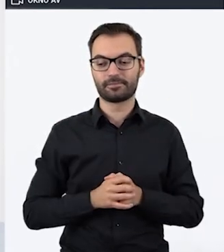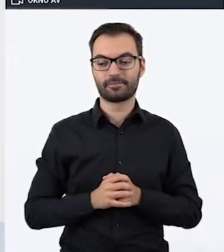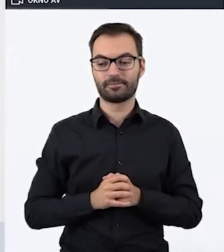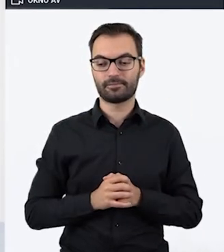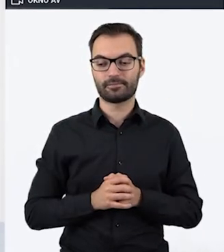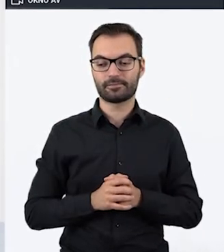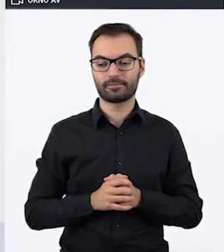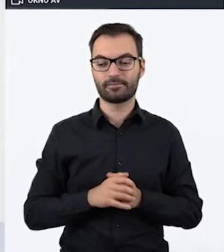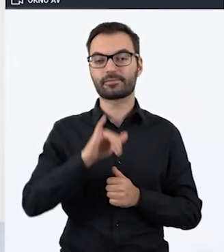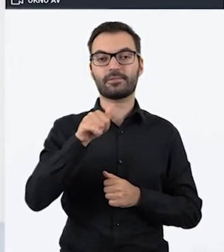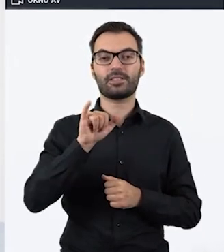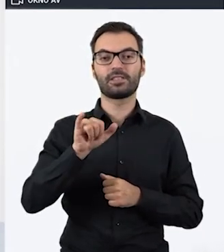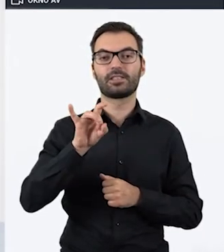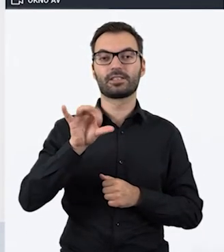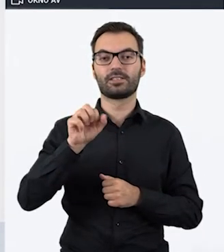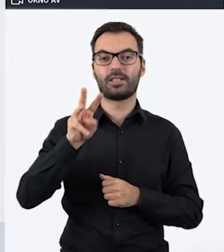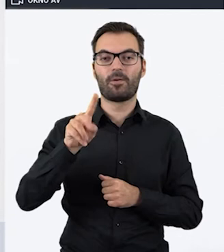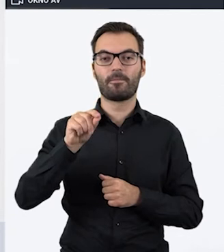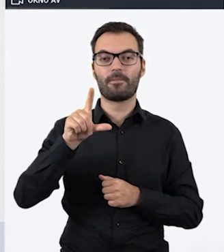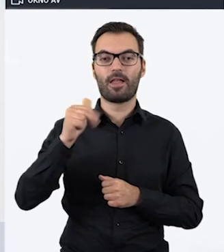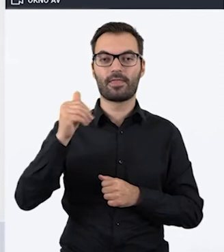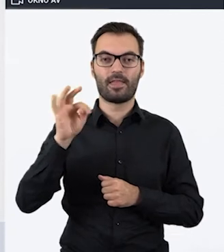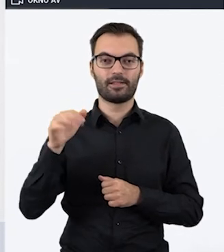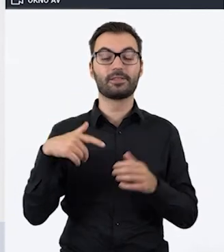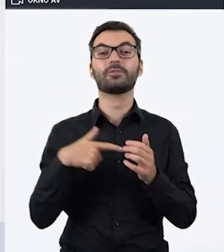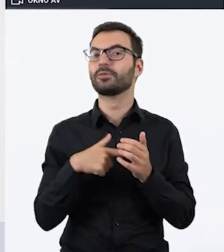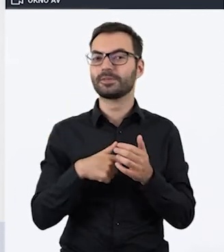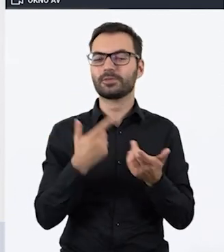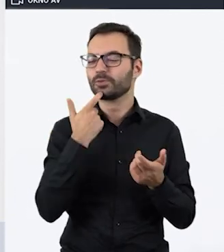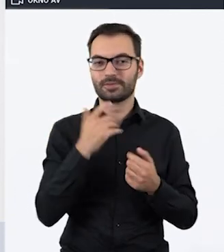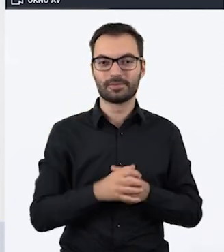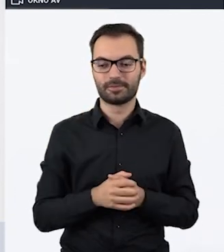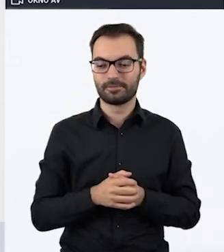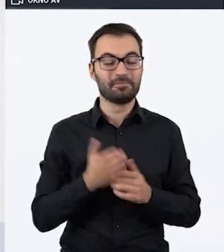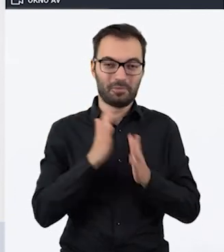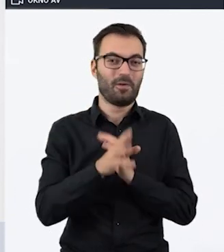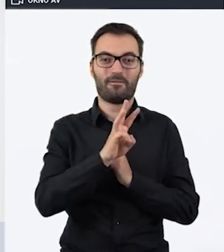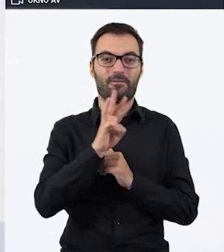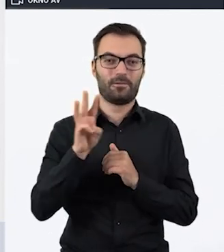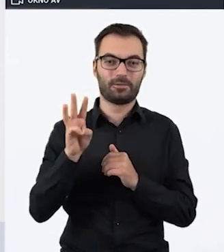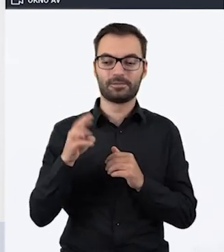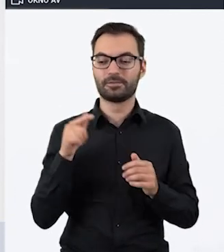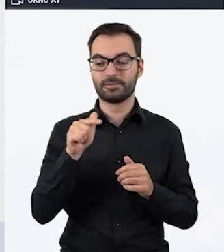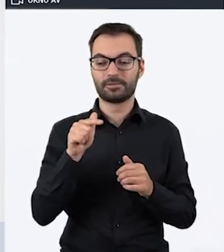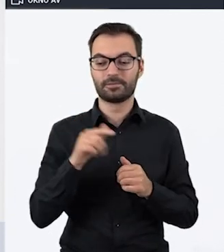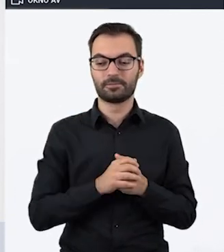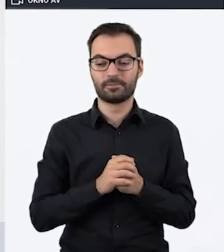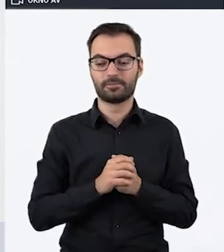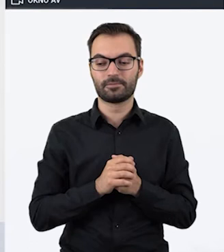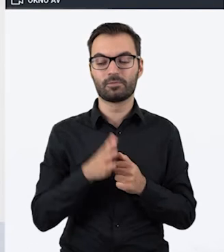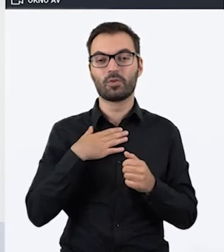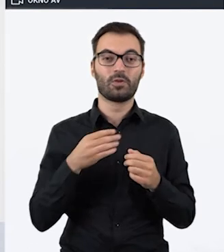wspomnieć, to Jigsaw Planet. Jigsaw Planet to nic innego jak strona, na której